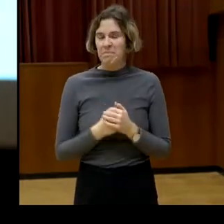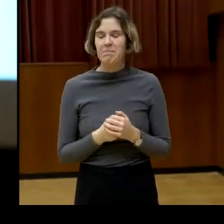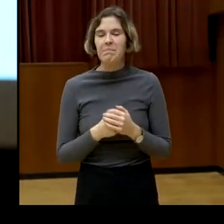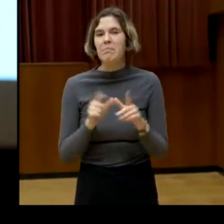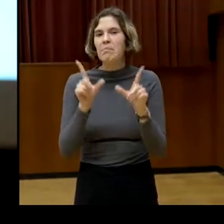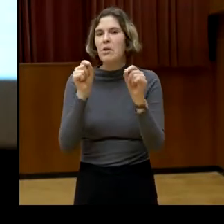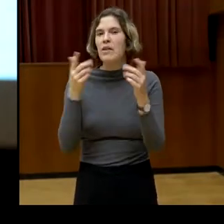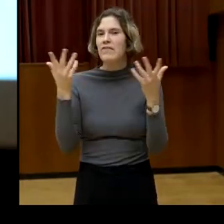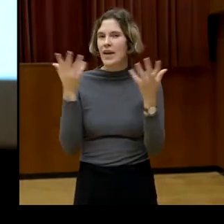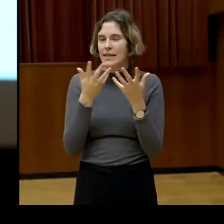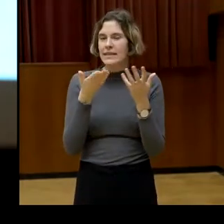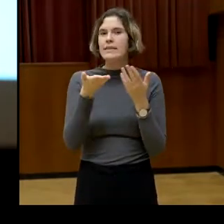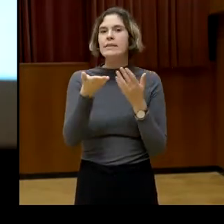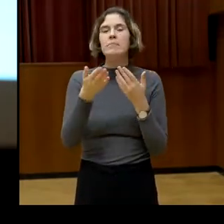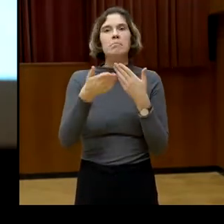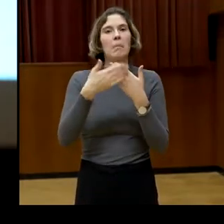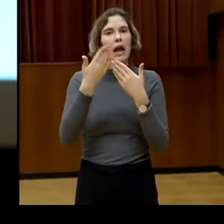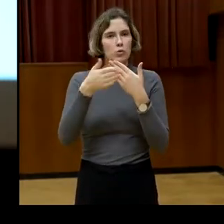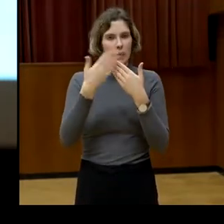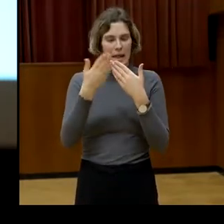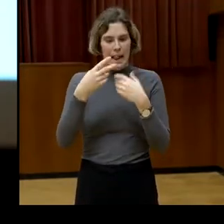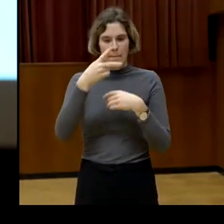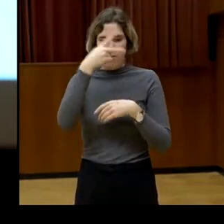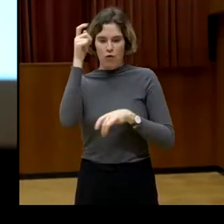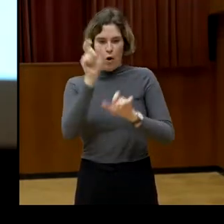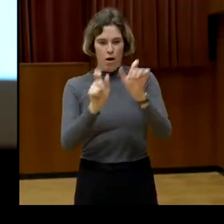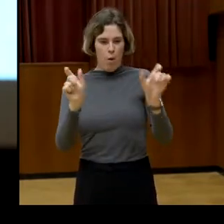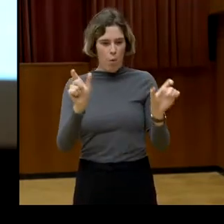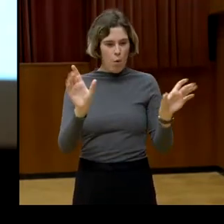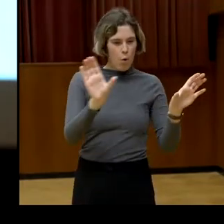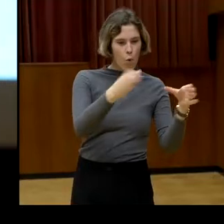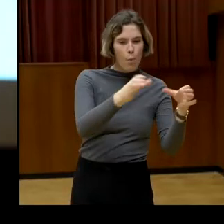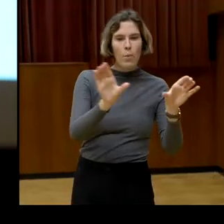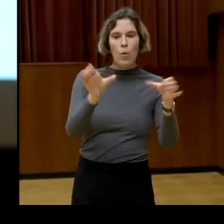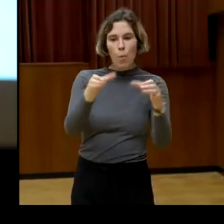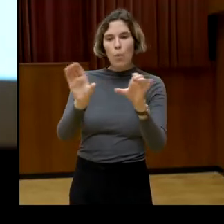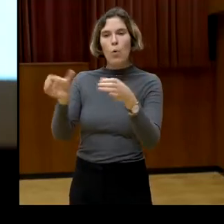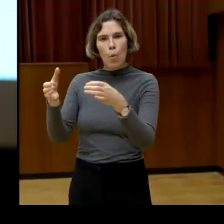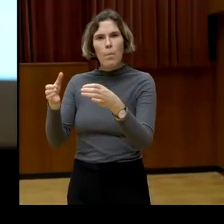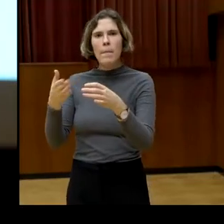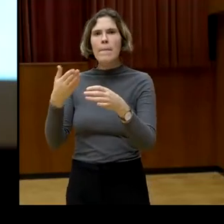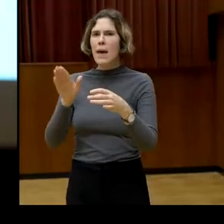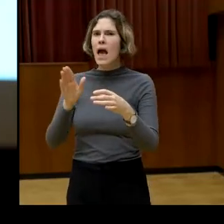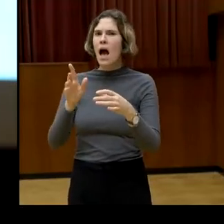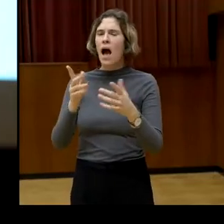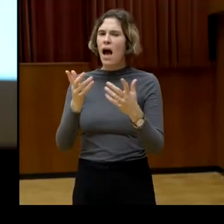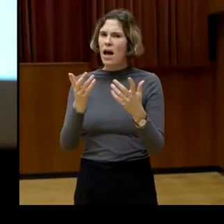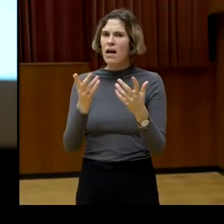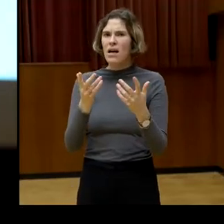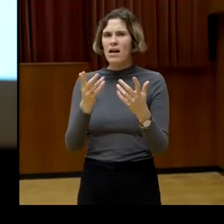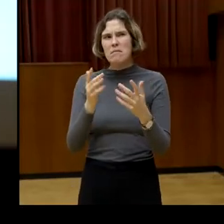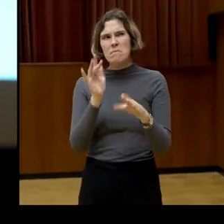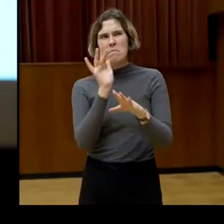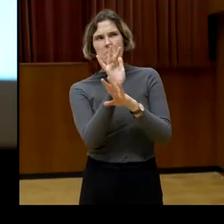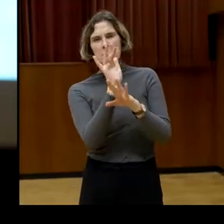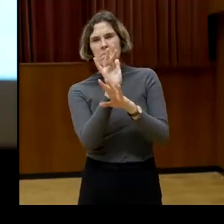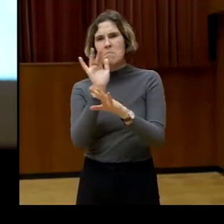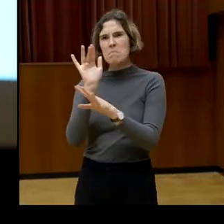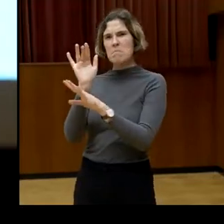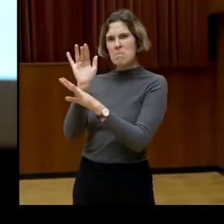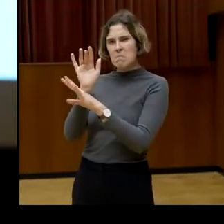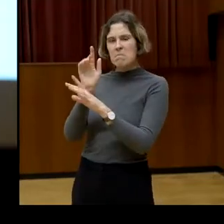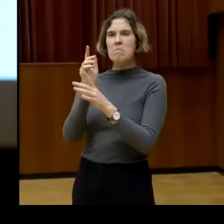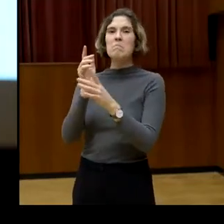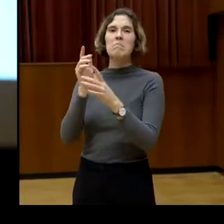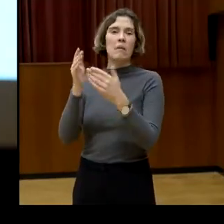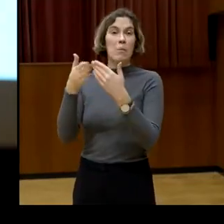Beispiel, dass in jenen Bevölkerungsgruppen, die eher dazu neigen, sich der Wissenschaft gegenüber skeptisch zu äußern oder